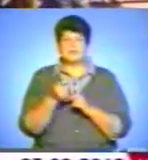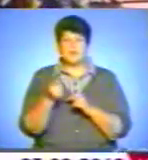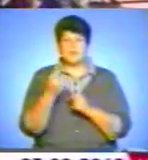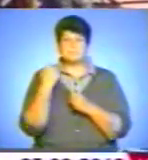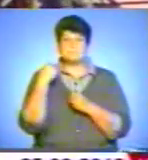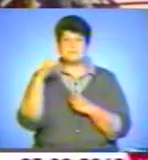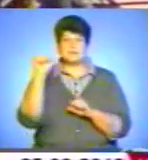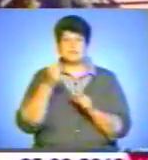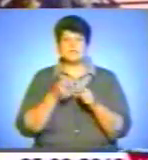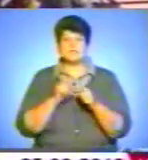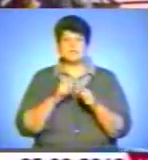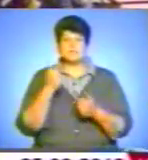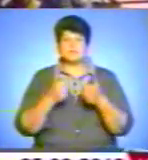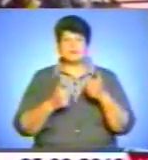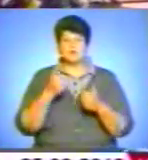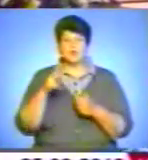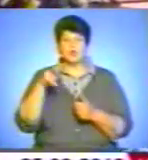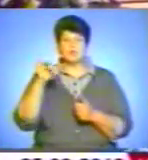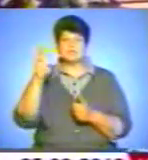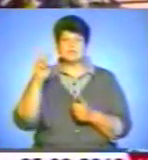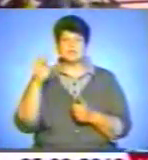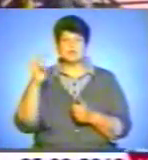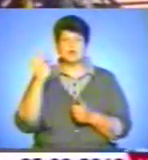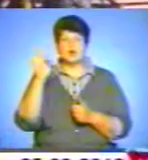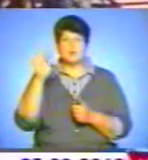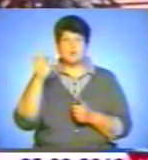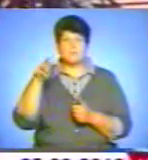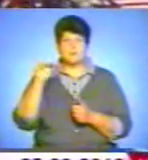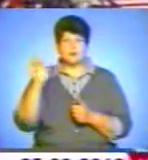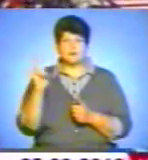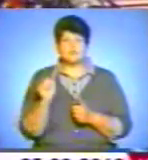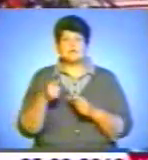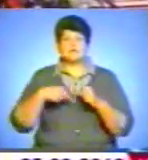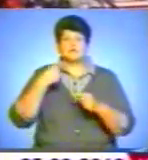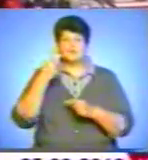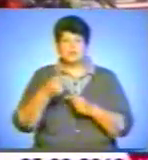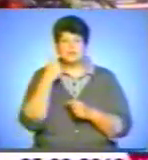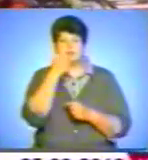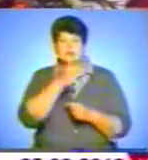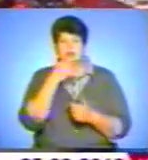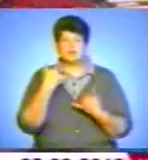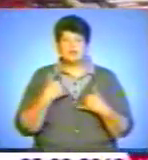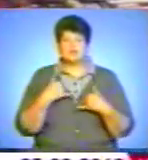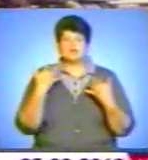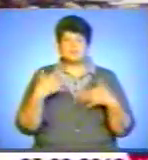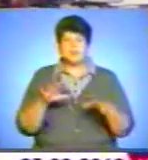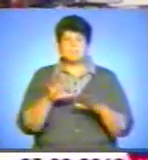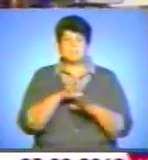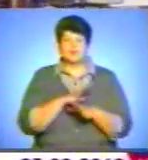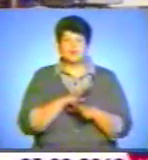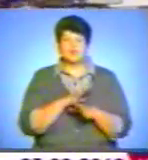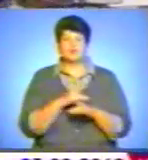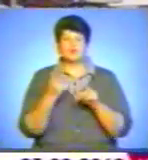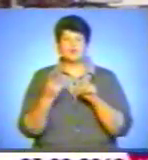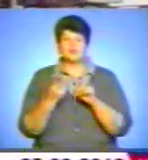на цих змаганнях, це Луцейшин Роман. На наступний рік вже у нас був дубль,